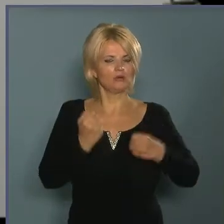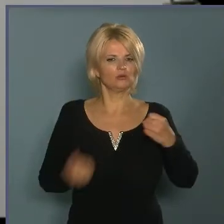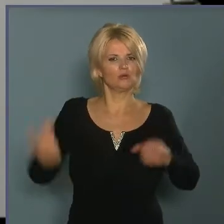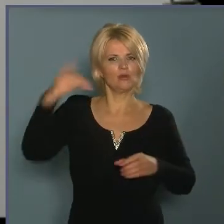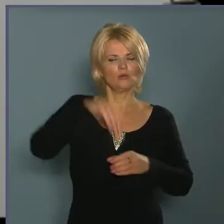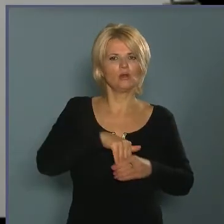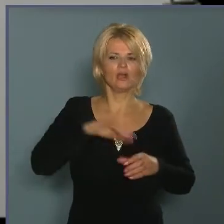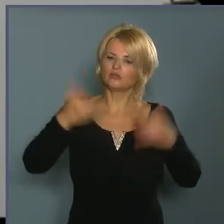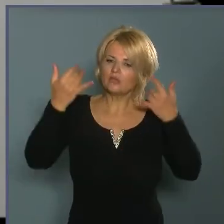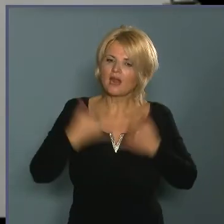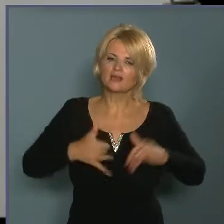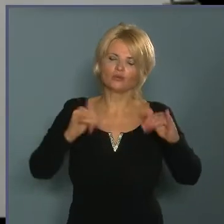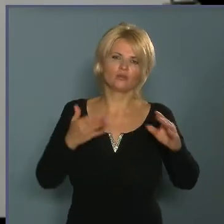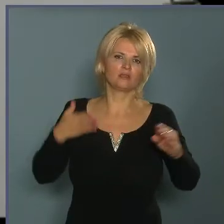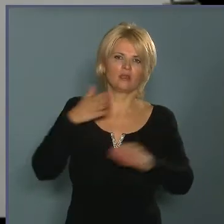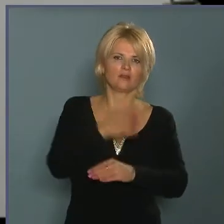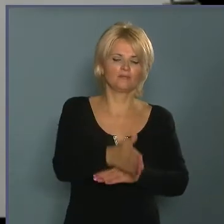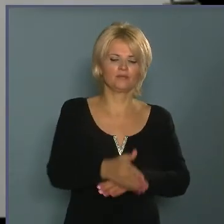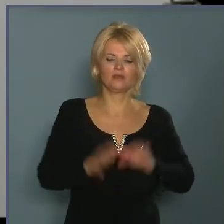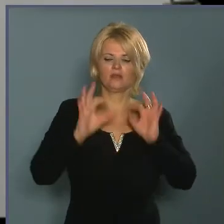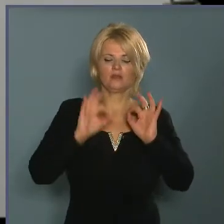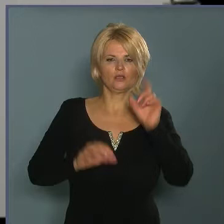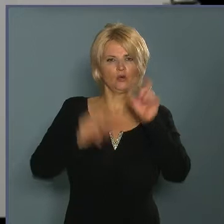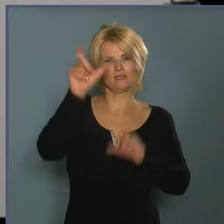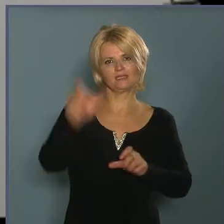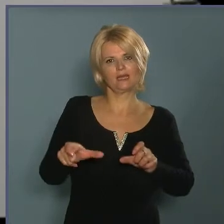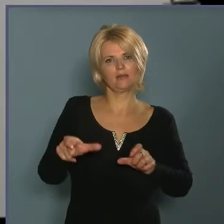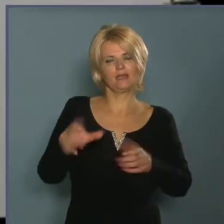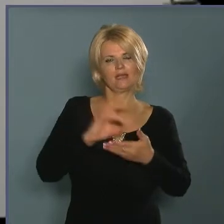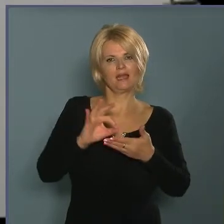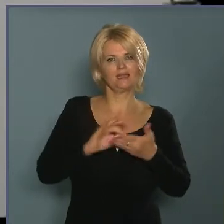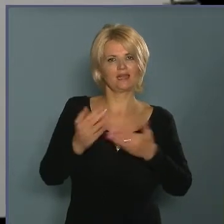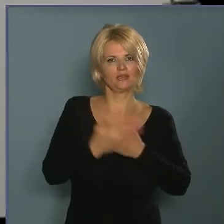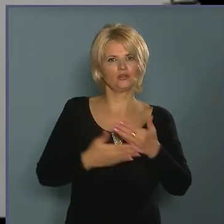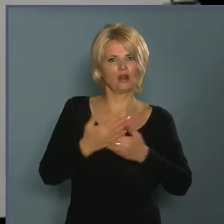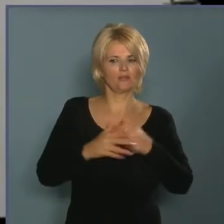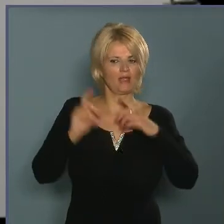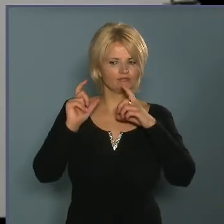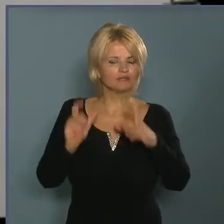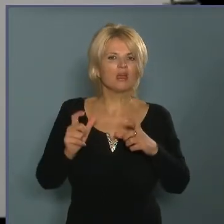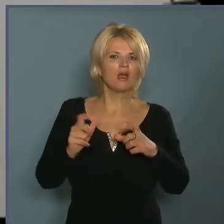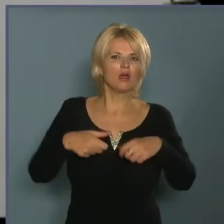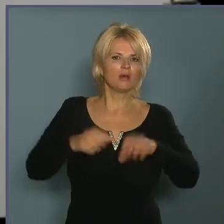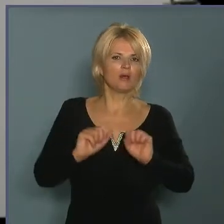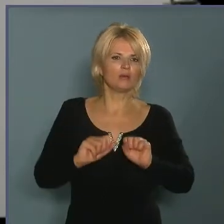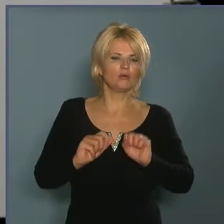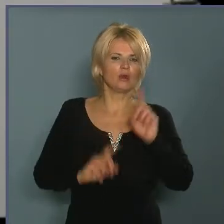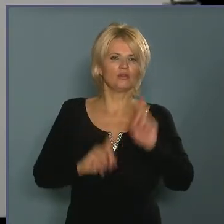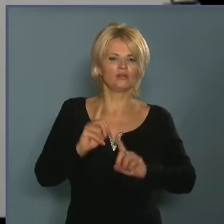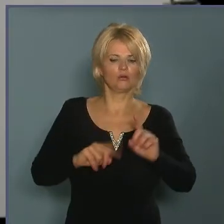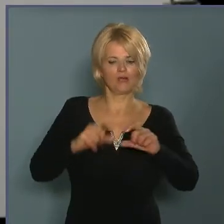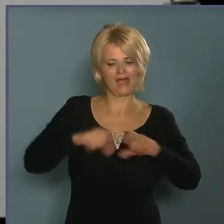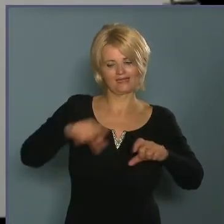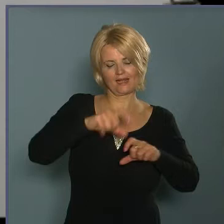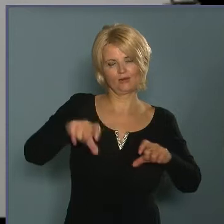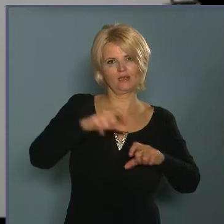ugye indultak a helyszínre. És egy nagyon jó személy leírás alapján, amikor a helyszínre érkeztek, akkor a bankból éppen a gyalog átkelő